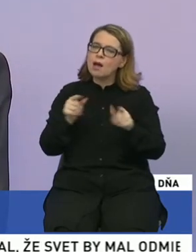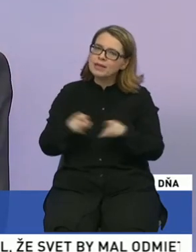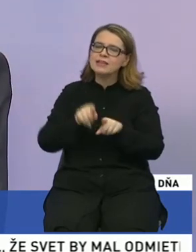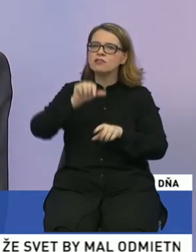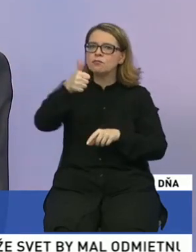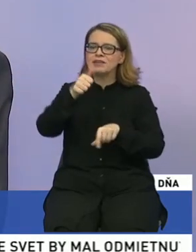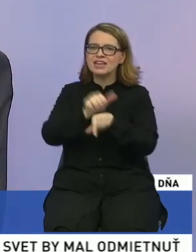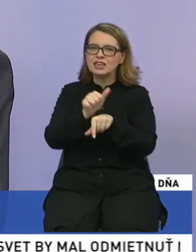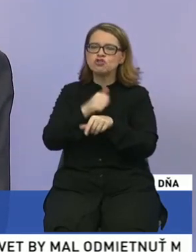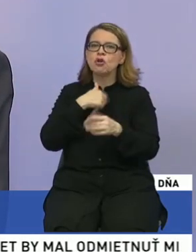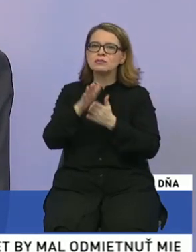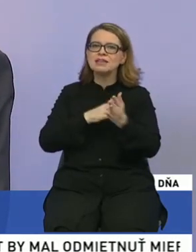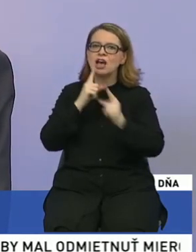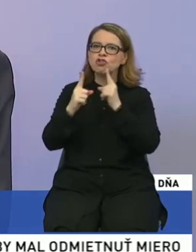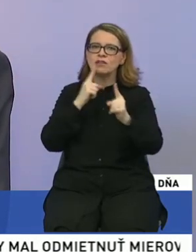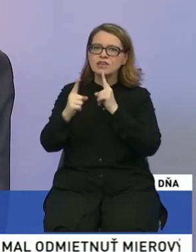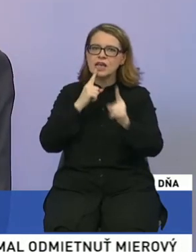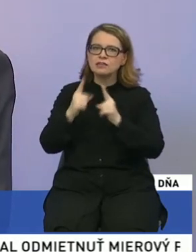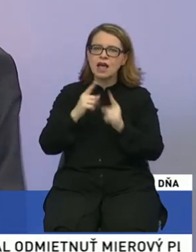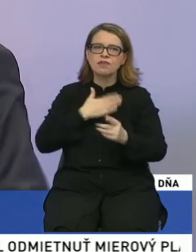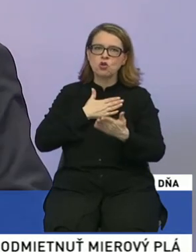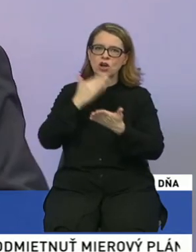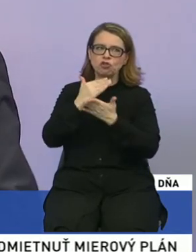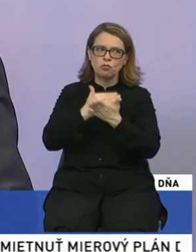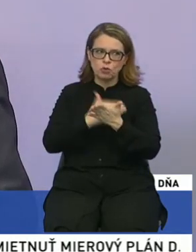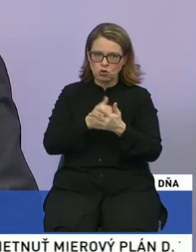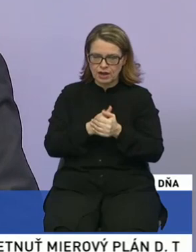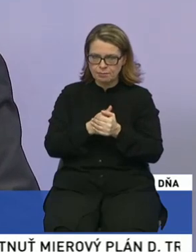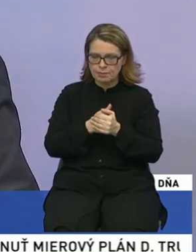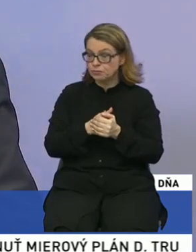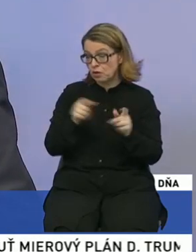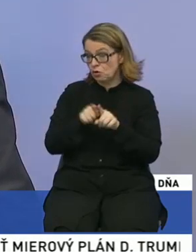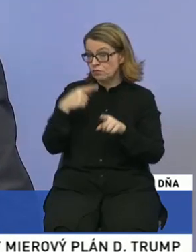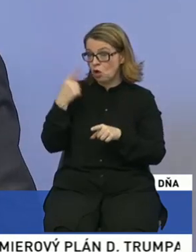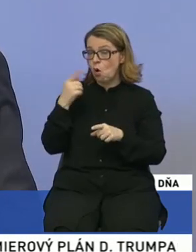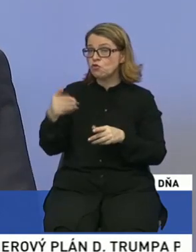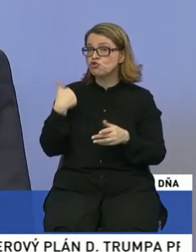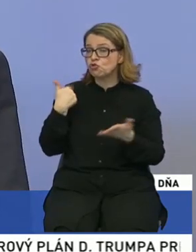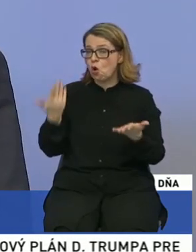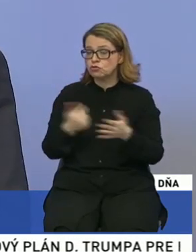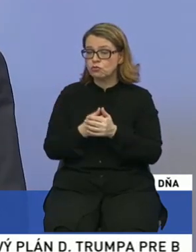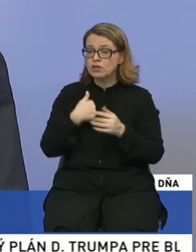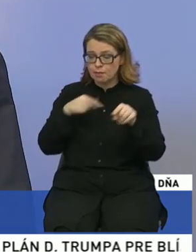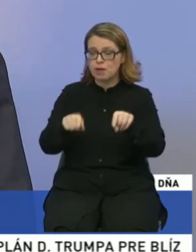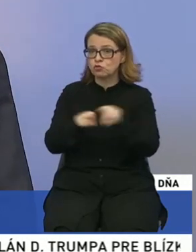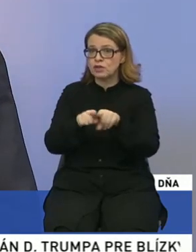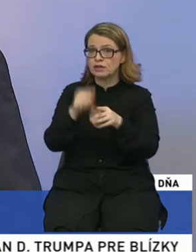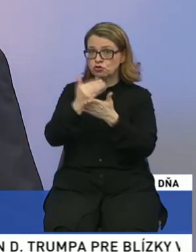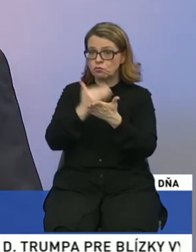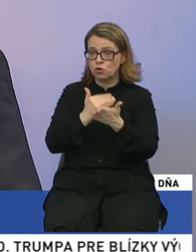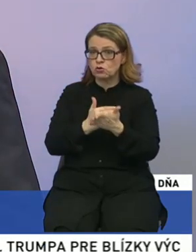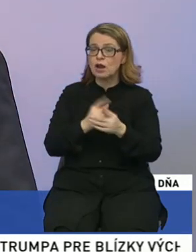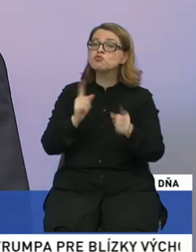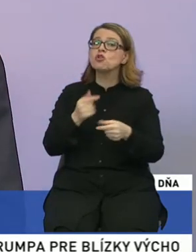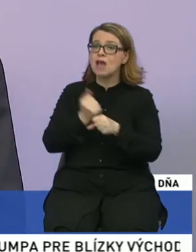týždňoch začali viednávania o našom programe. Hovoríš o školstve. Ja mám tu takisto program, čo sa